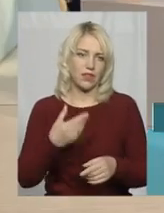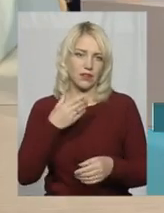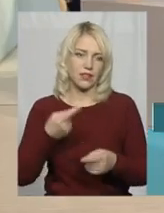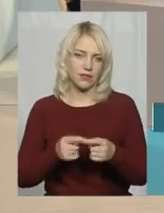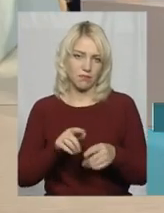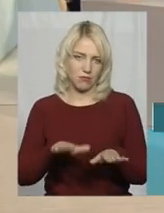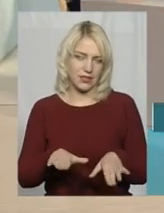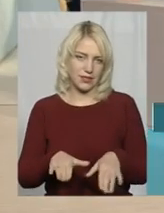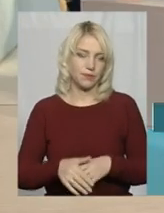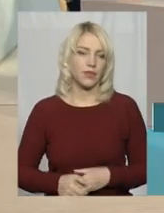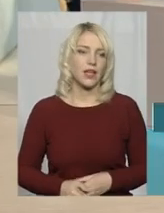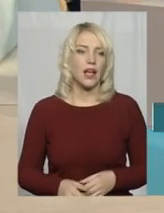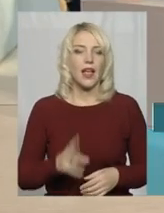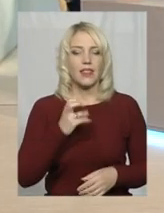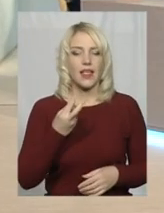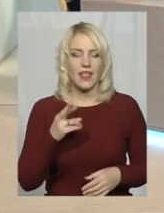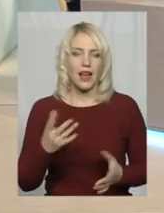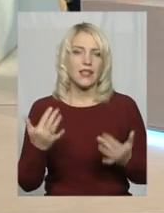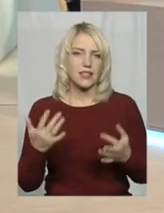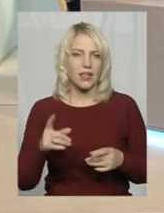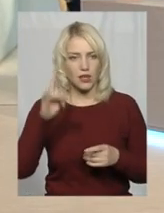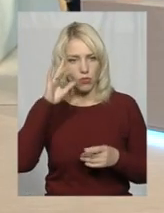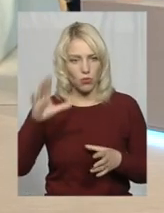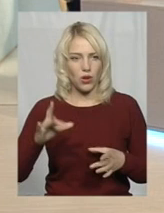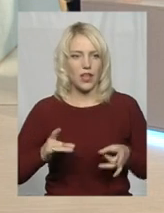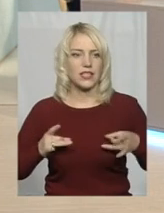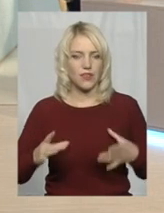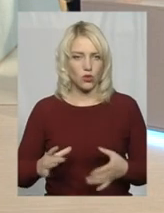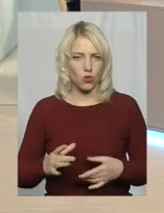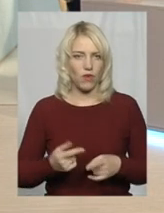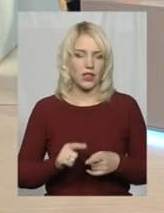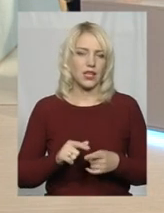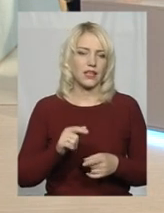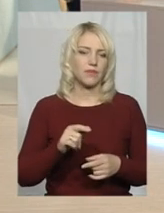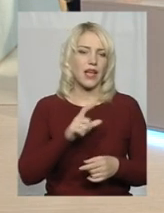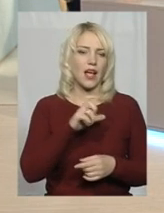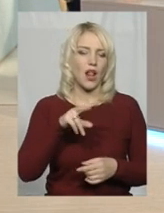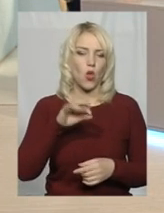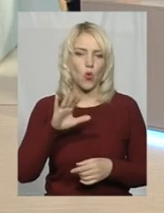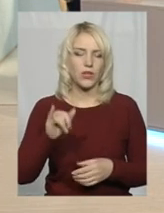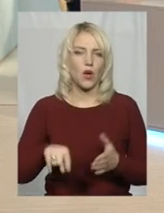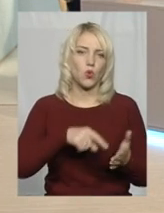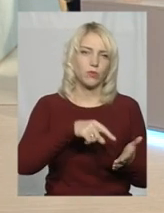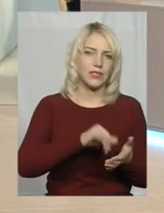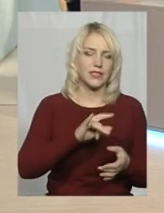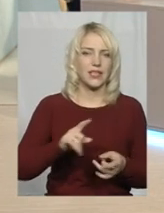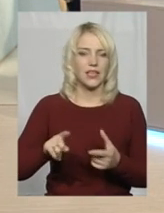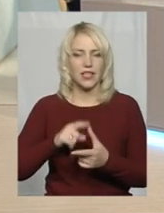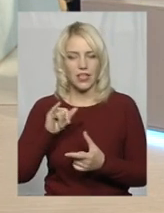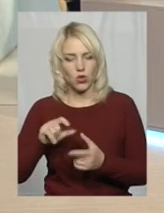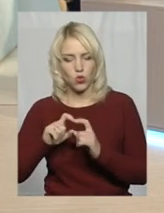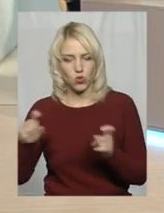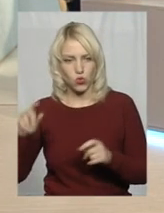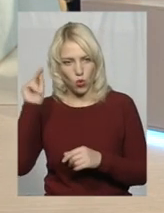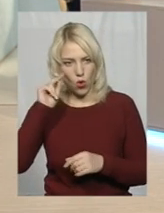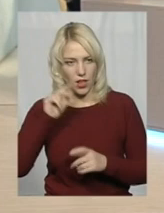Наталію, наскільки популярне наразі святкування Хиловіна у міських школах? Чи святкують Хиловін у